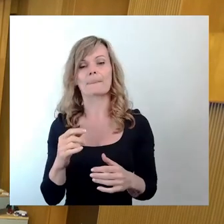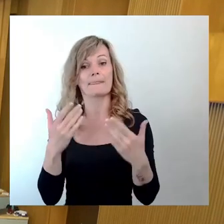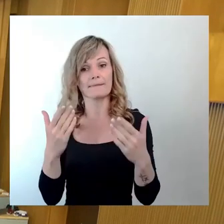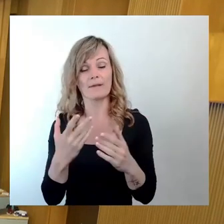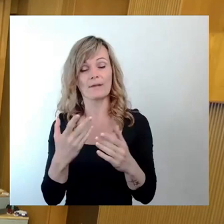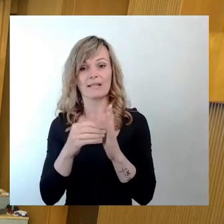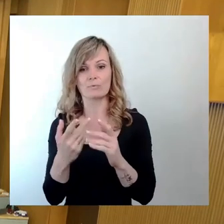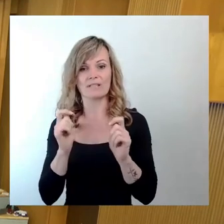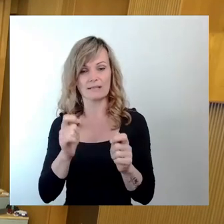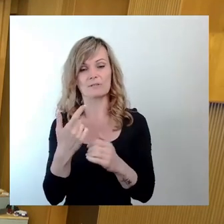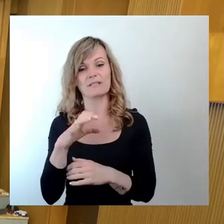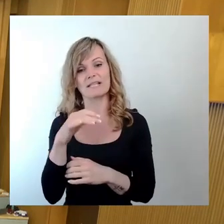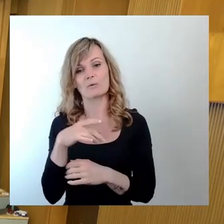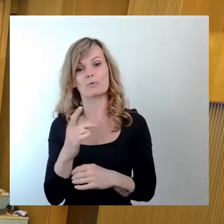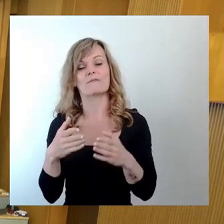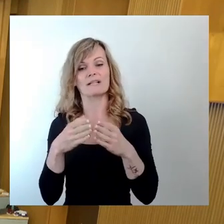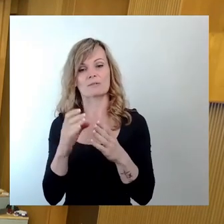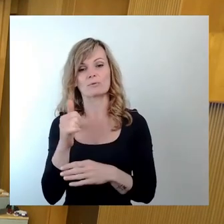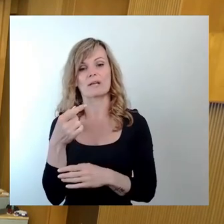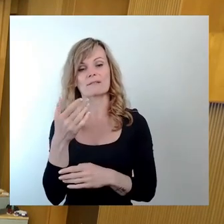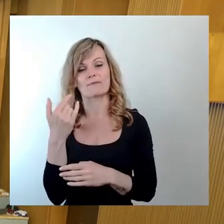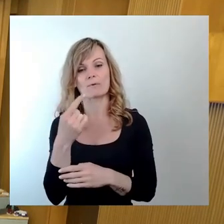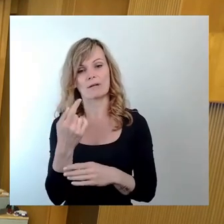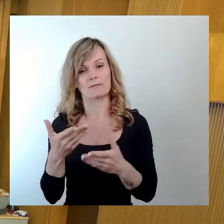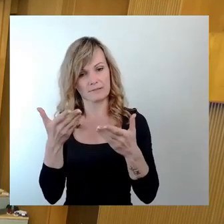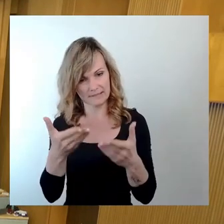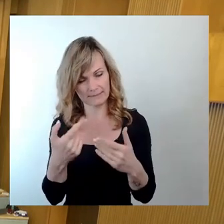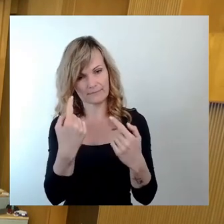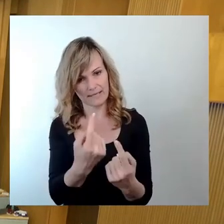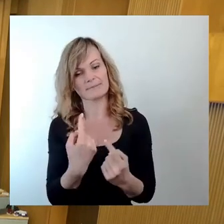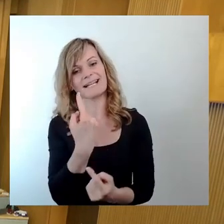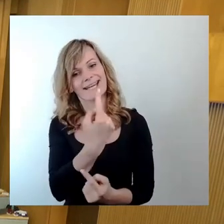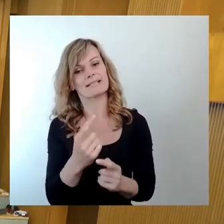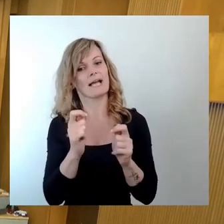mal CDU-Fraktion das Wort erteilen, was ihren eigenen Antrag angeht.